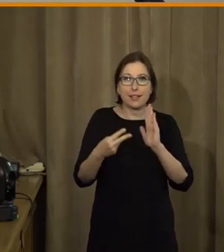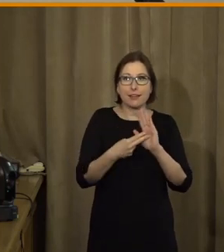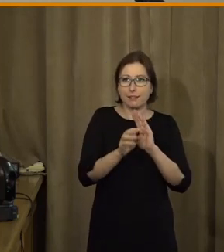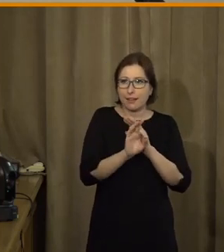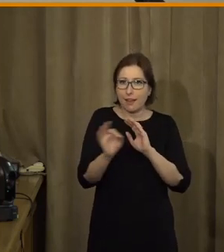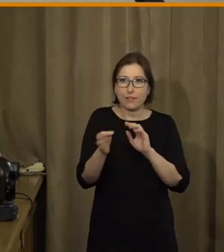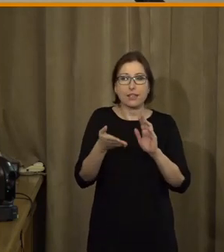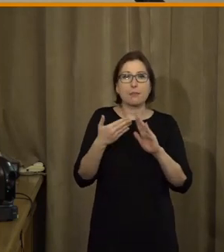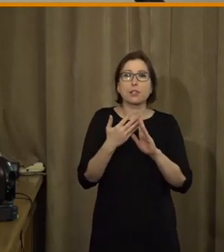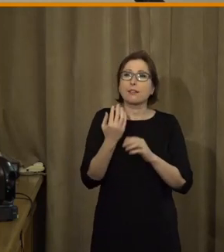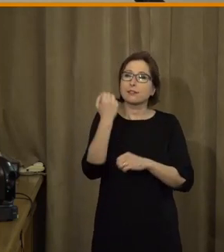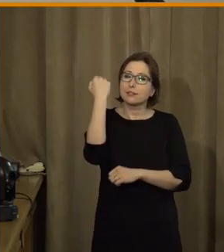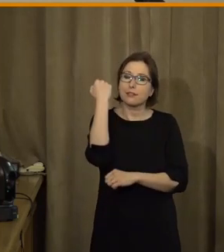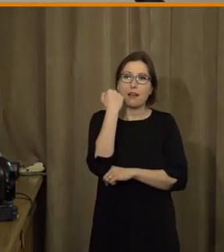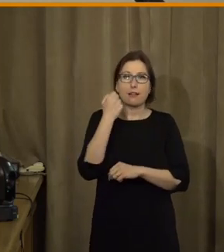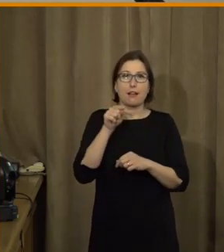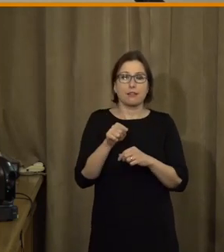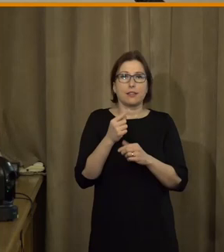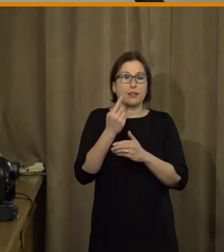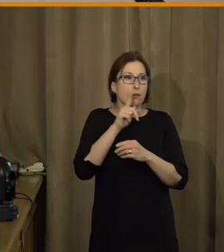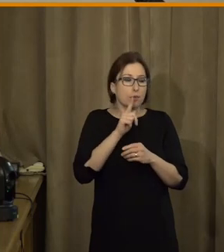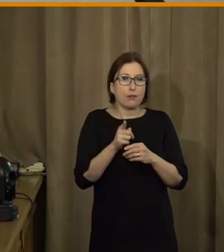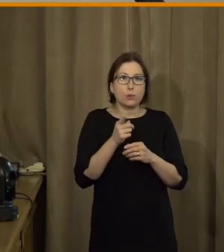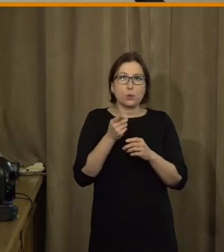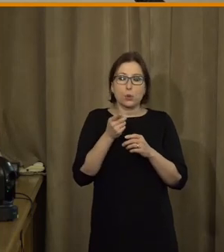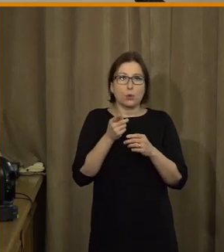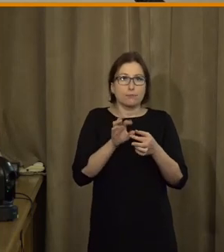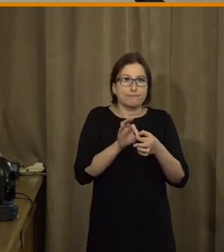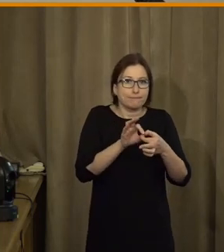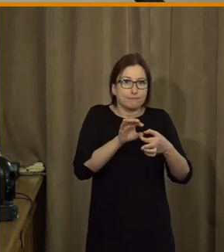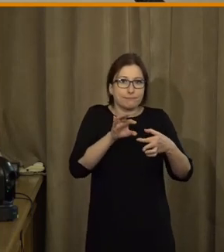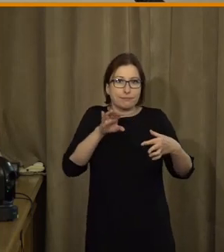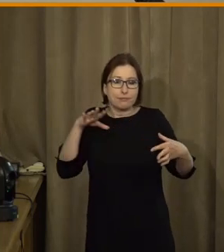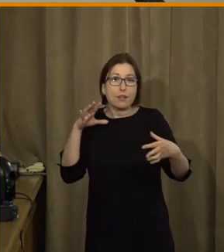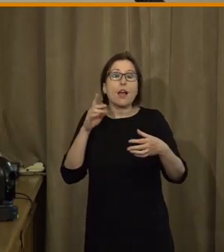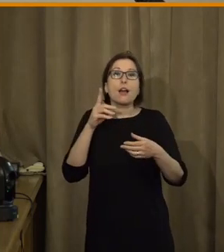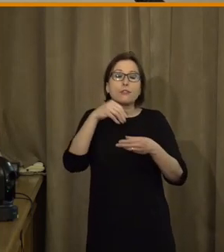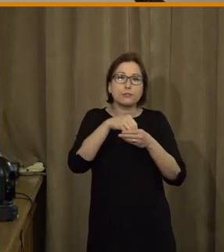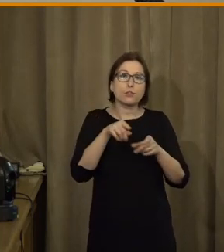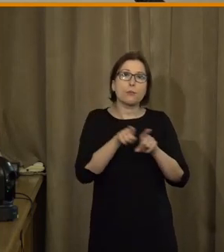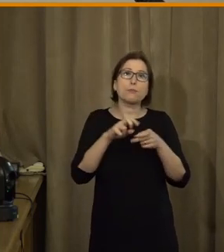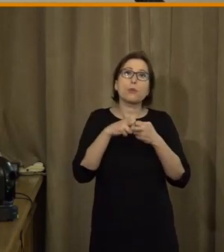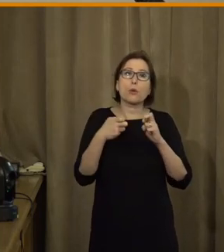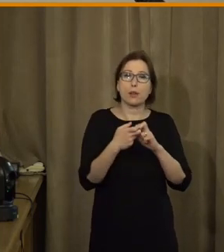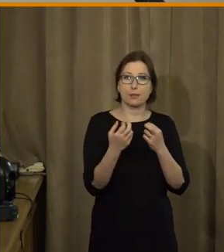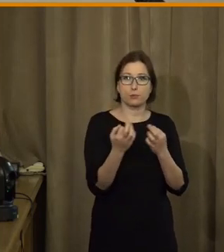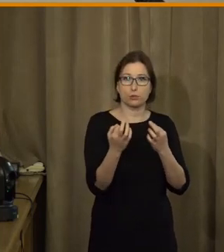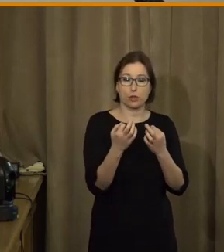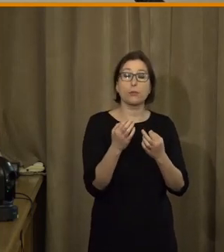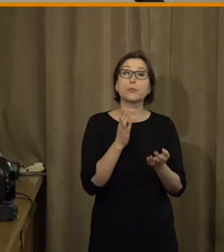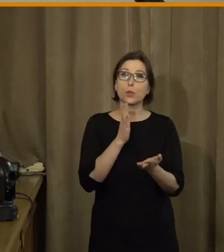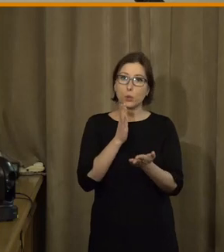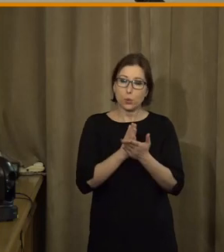primární digitální propaz, která se nám ale asi postupně zaceluje a větším problémem dneska už je to,